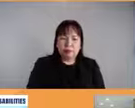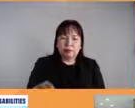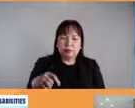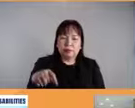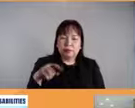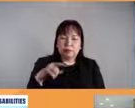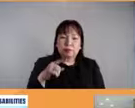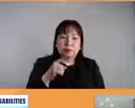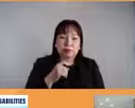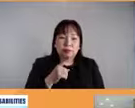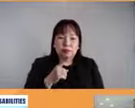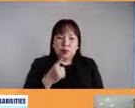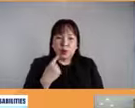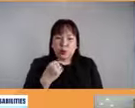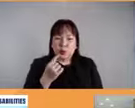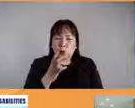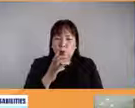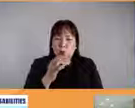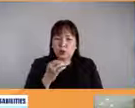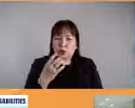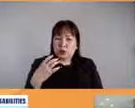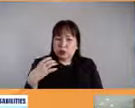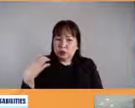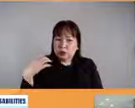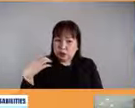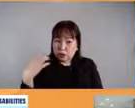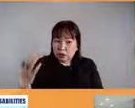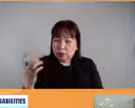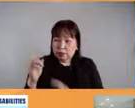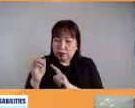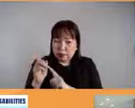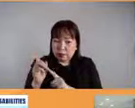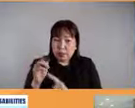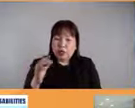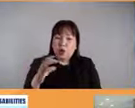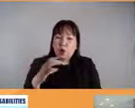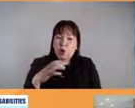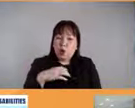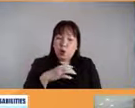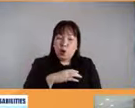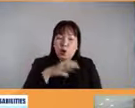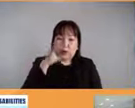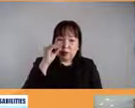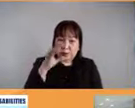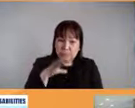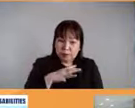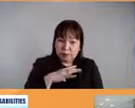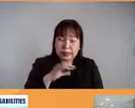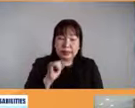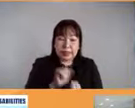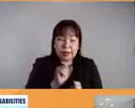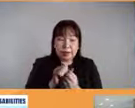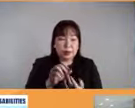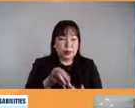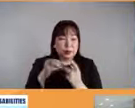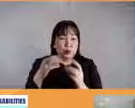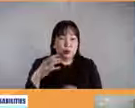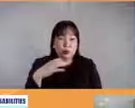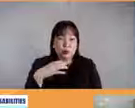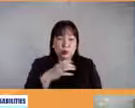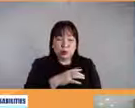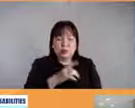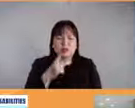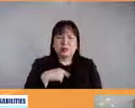chair erso nun at saka yung ibang congressman na member ng special committee ang